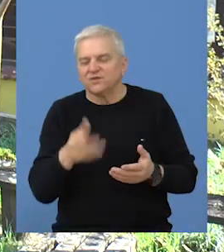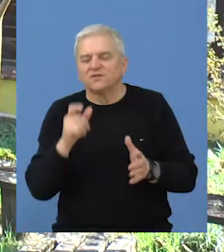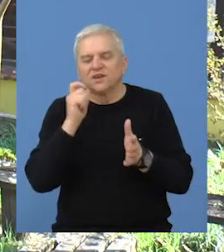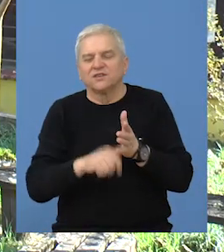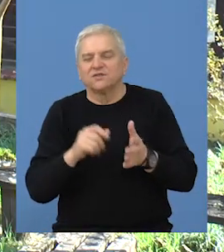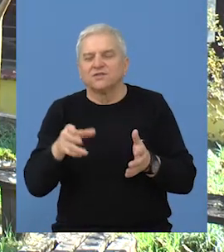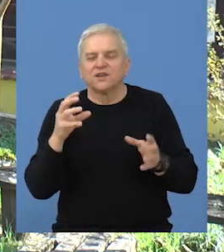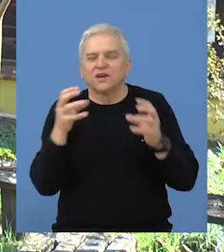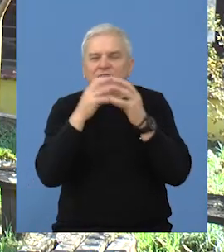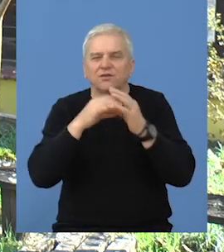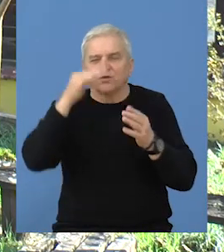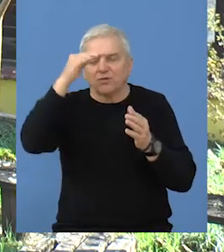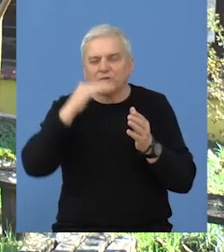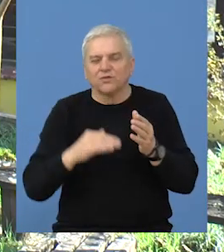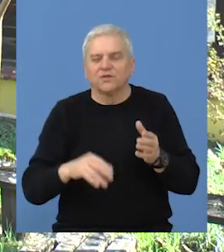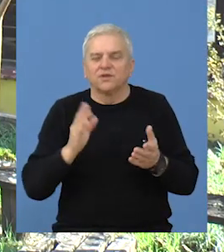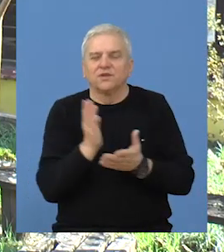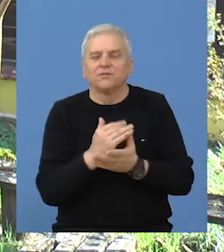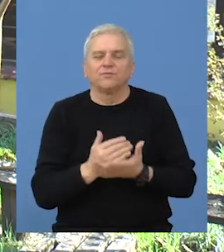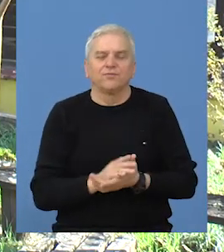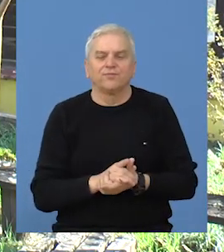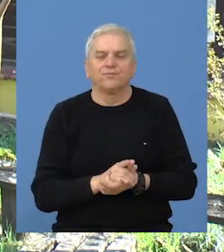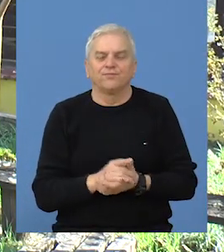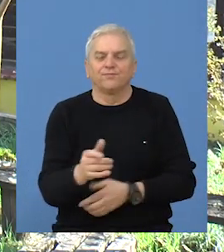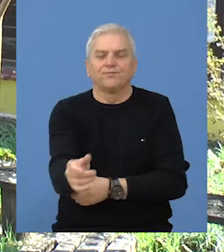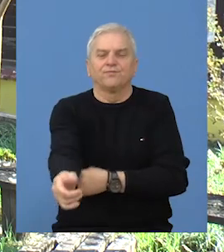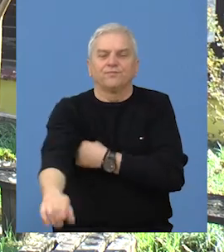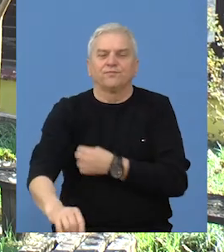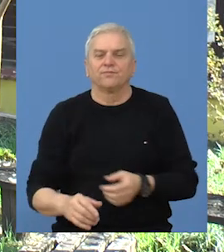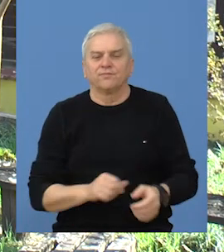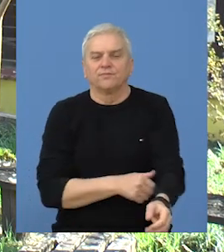Što se tiče članstva kategorije se dele na